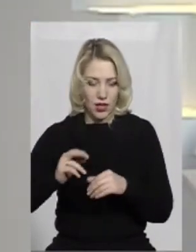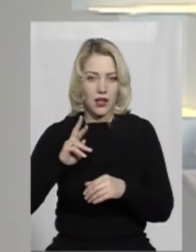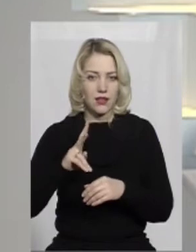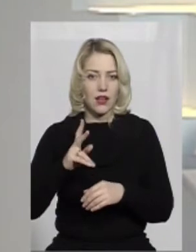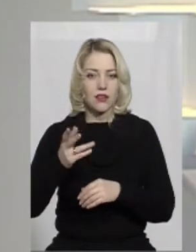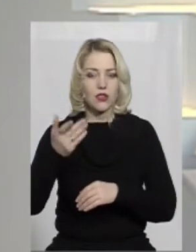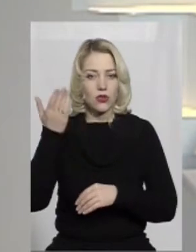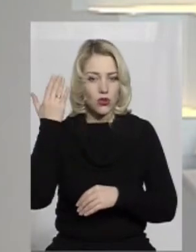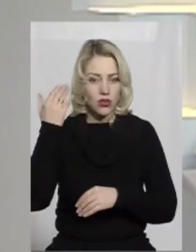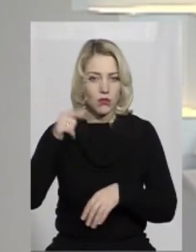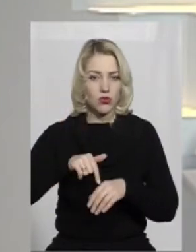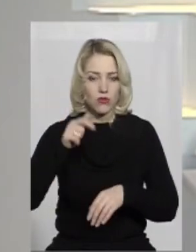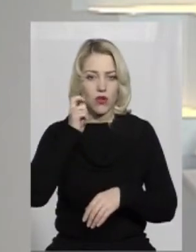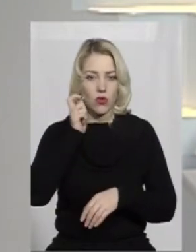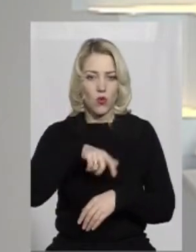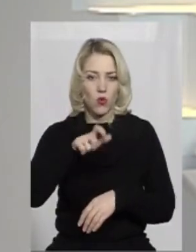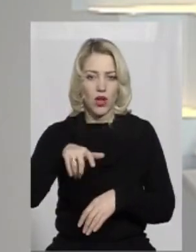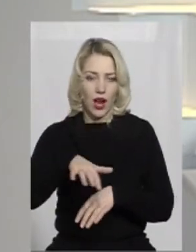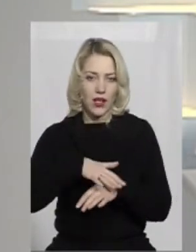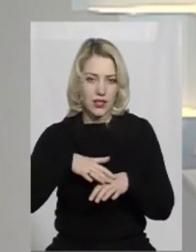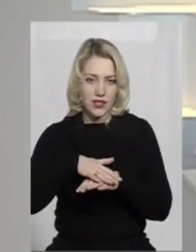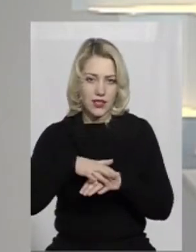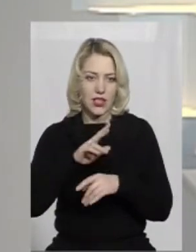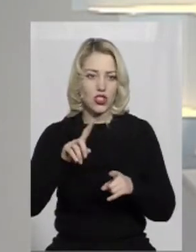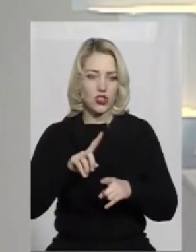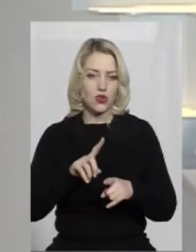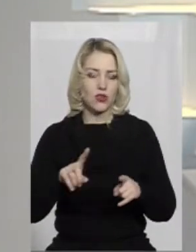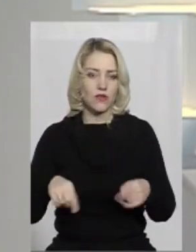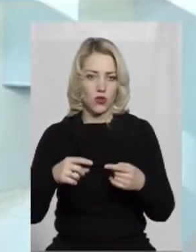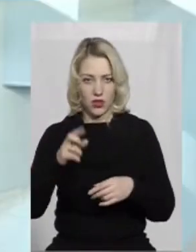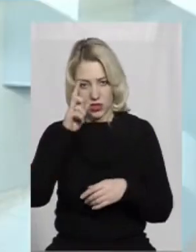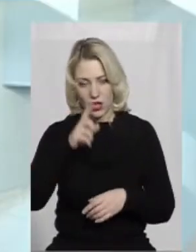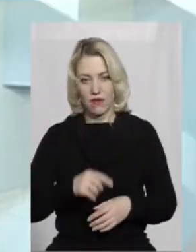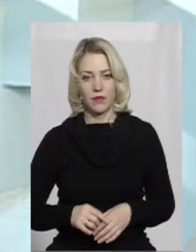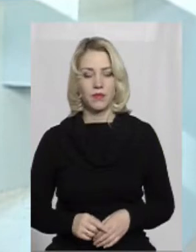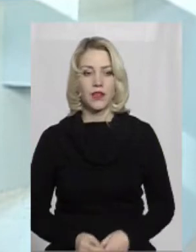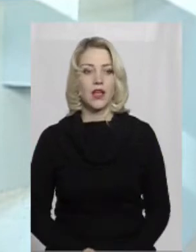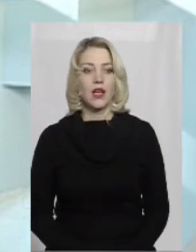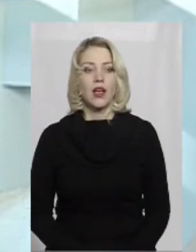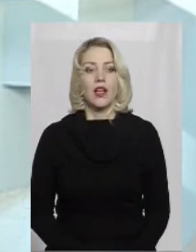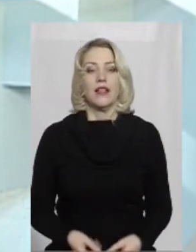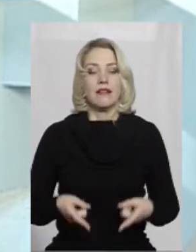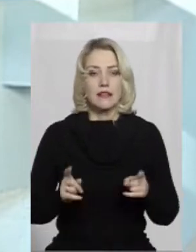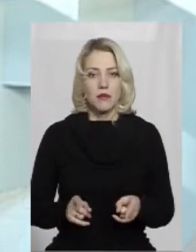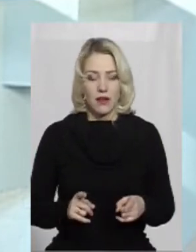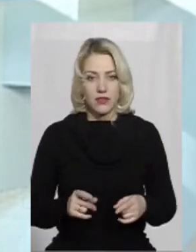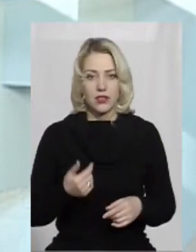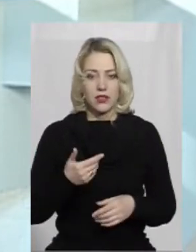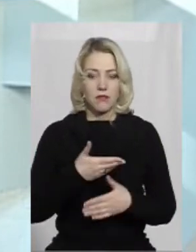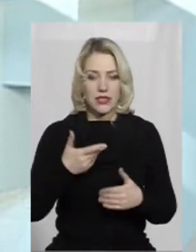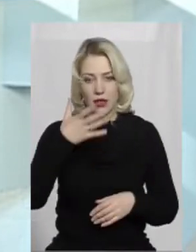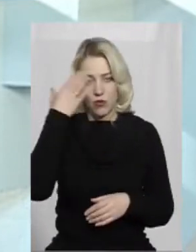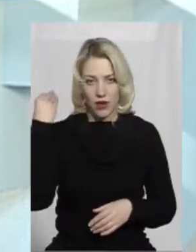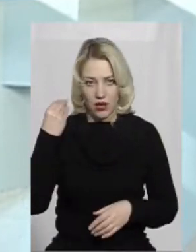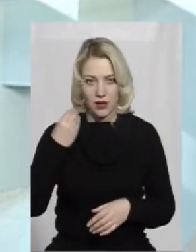як тоді почувалися українці і щойно створена держава? Дуже слушне питання. Насправді, знову ж таки, ми